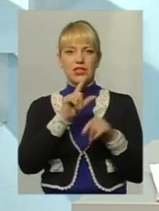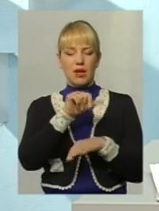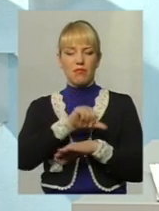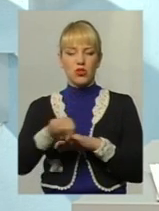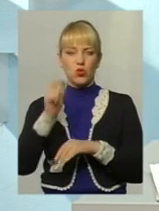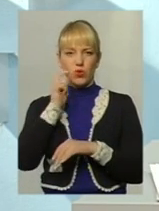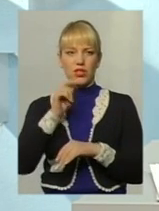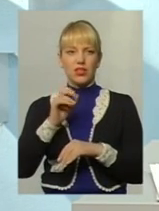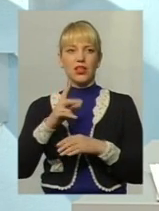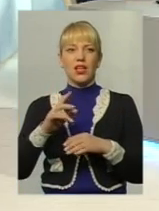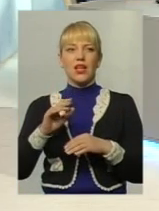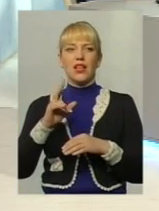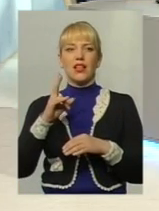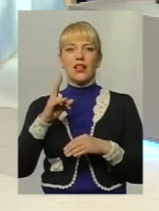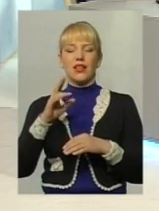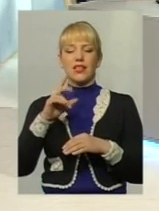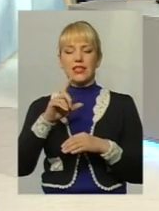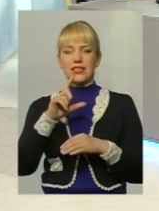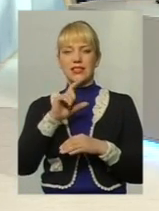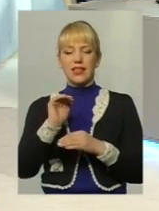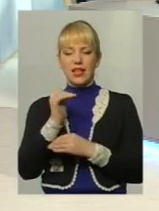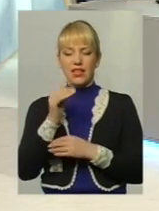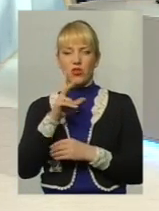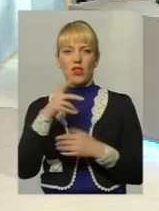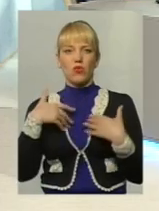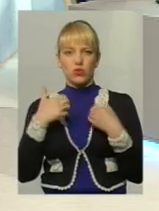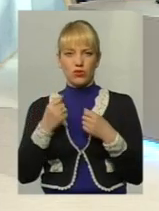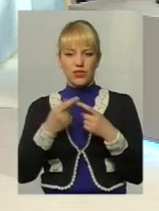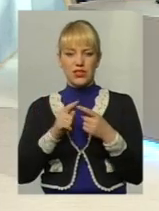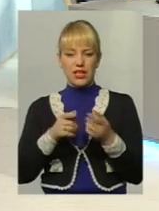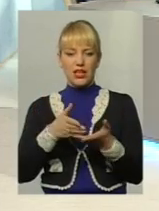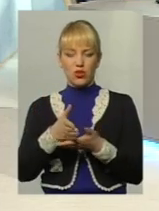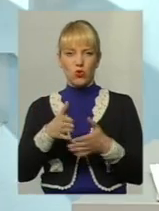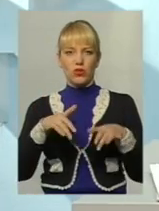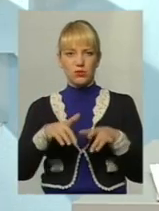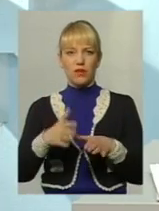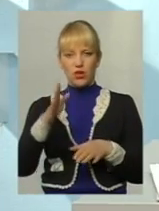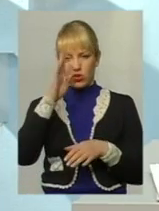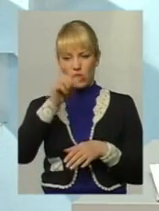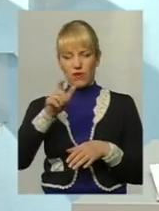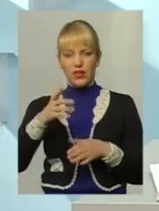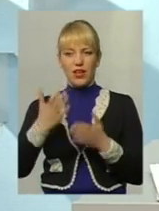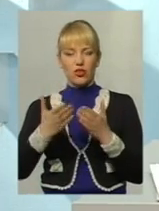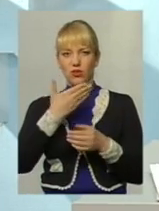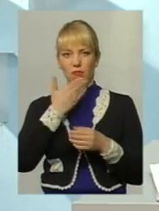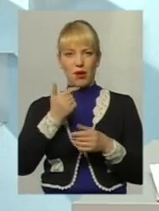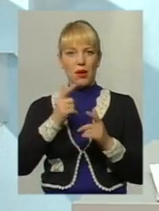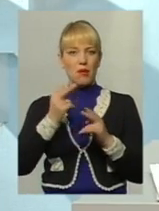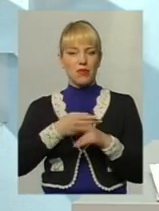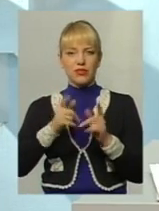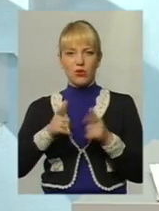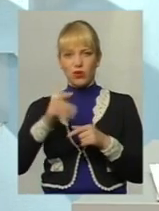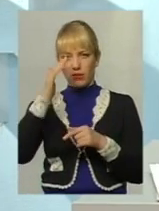України з дитиною на оздоровлення. В цій категорії справ чоловіки, якщо їх немає, без згоди батька